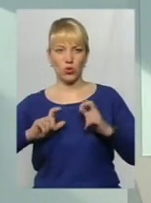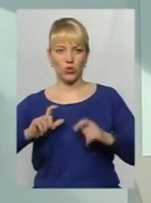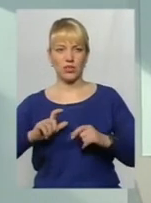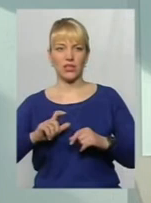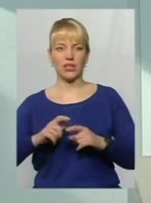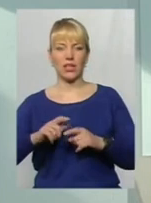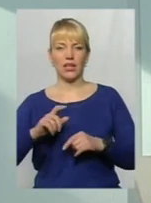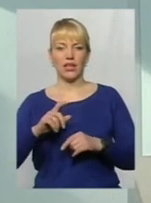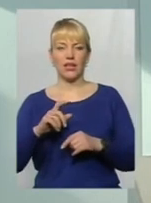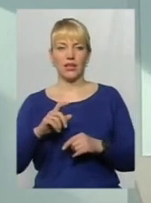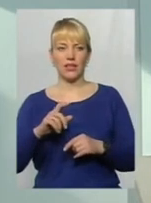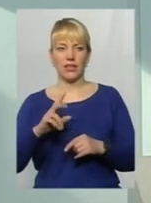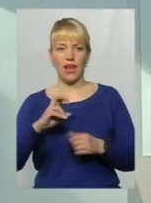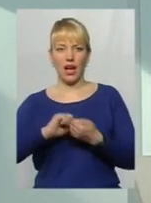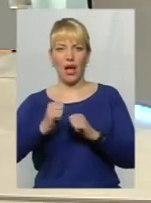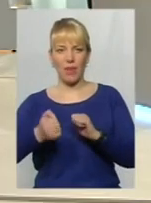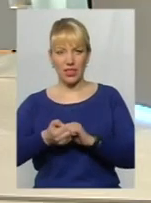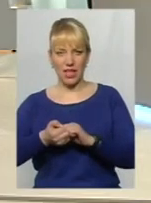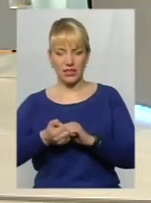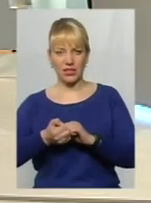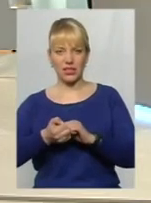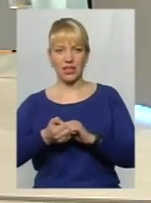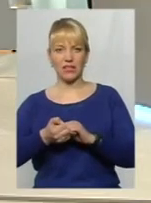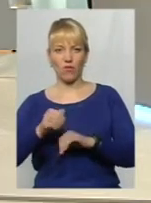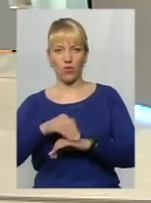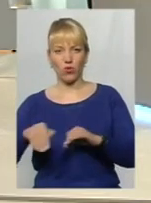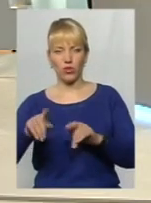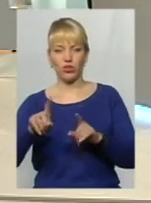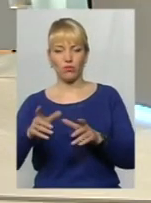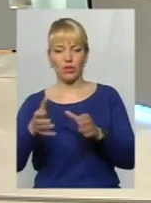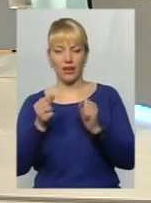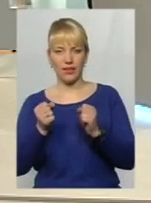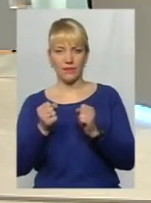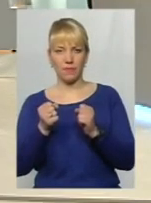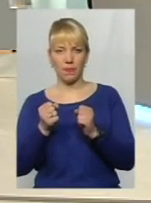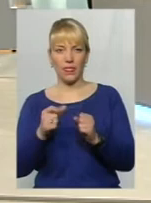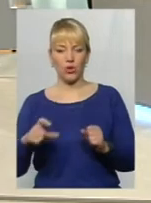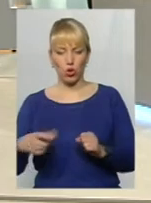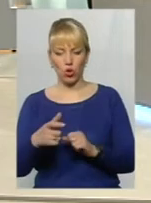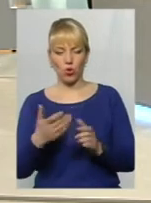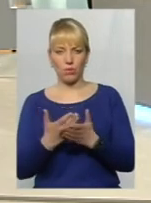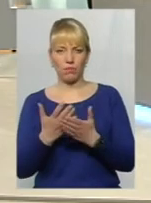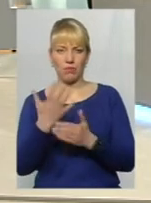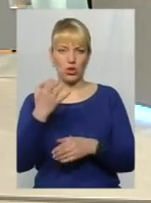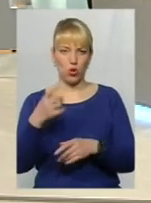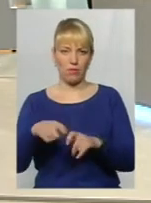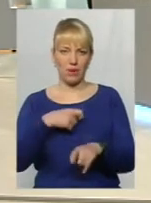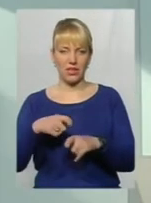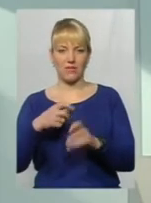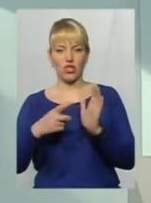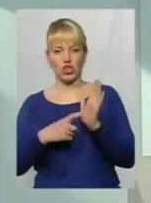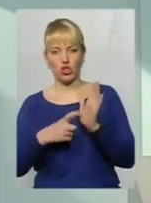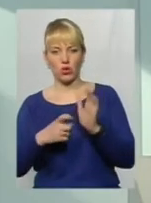Південь Захищлях був на Кам'янецькій, що брали дорогу метрів 500-600-800